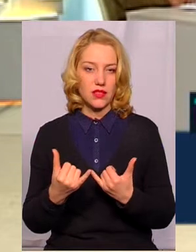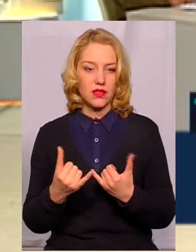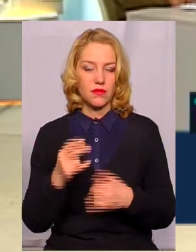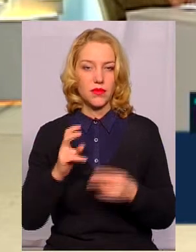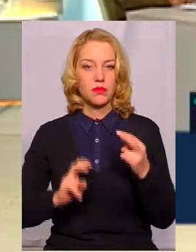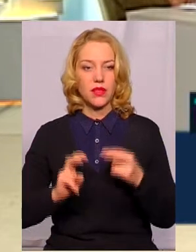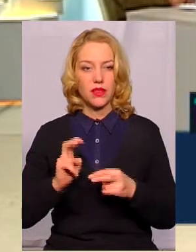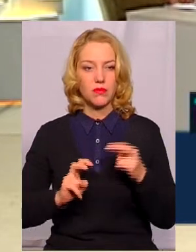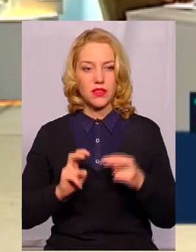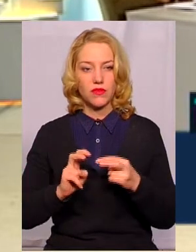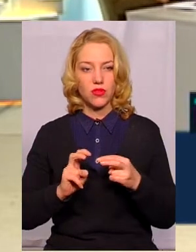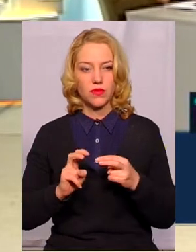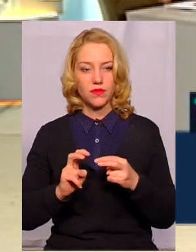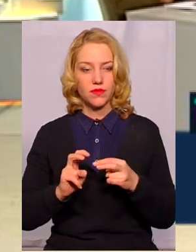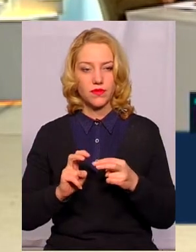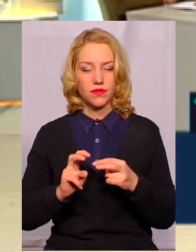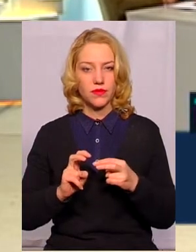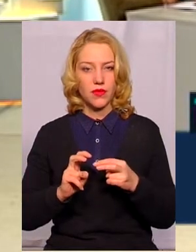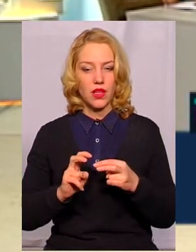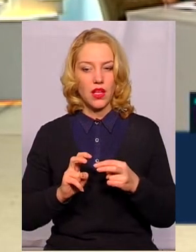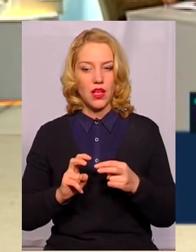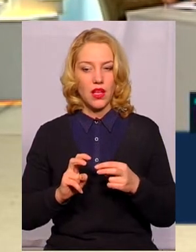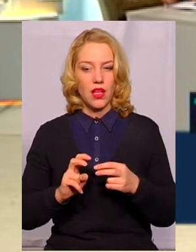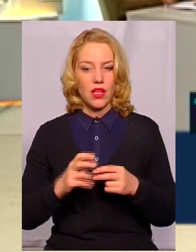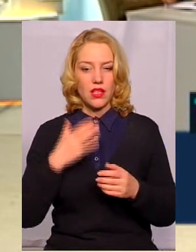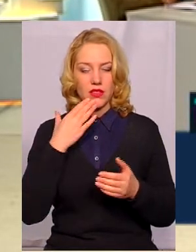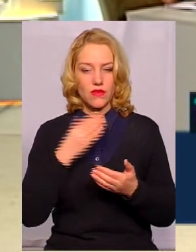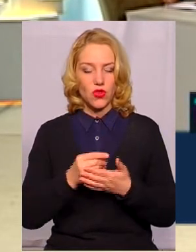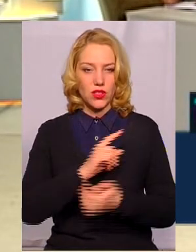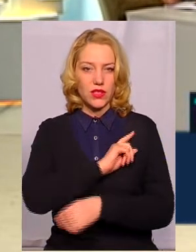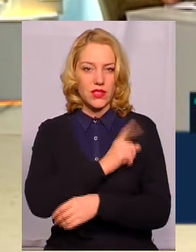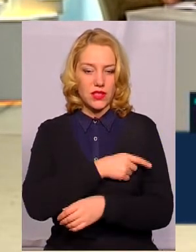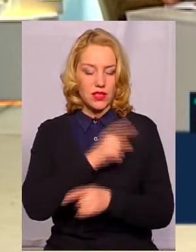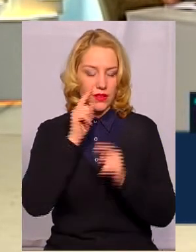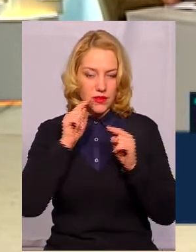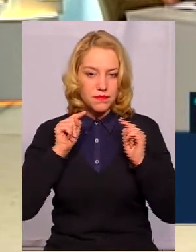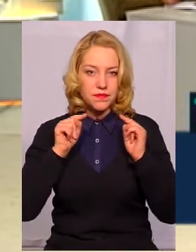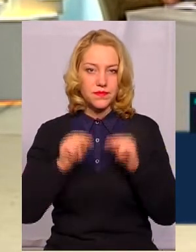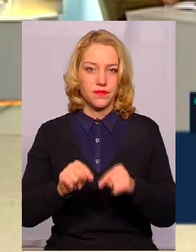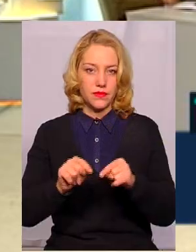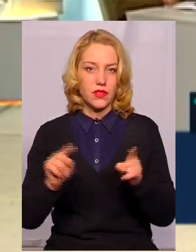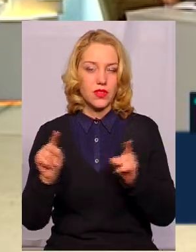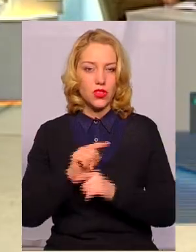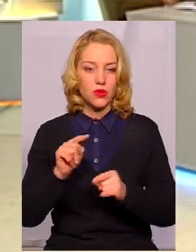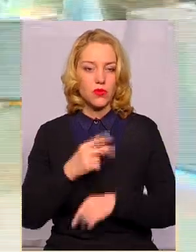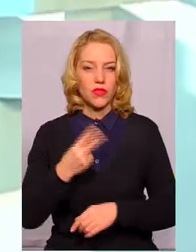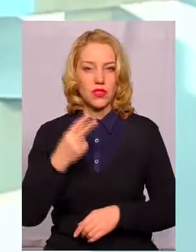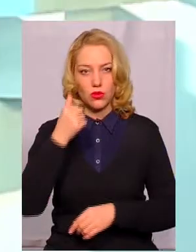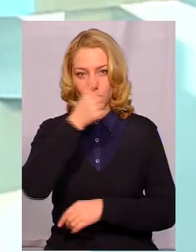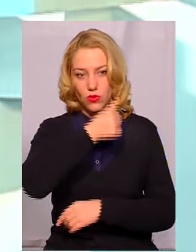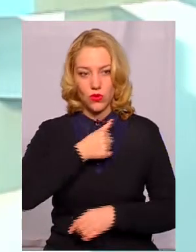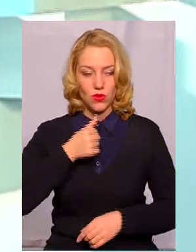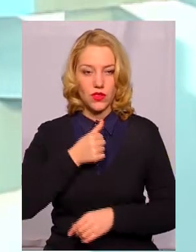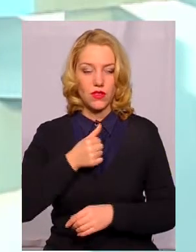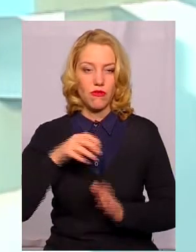акумулює свої сили на тому, щоб в 2020 році так